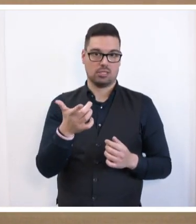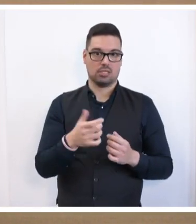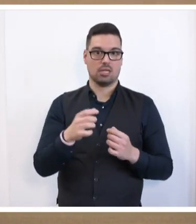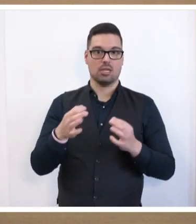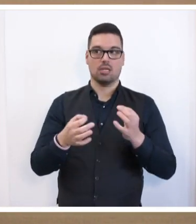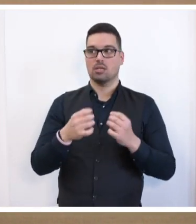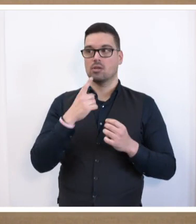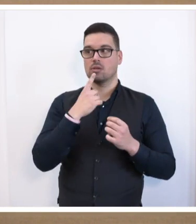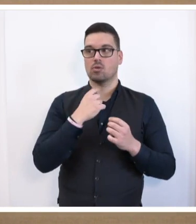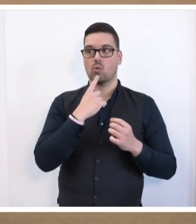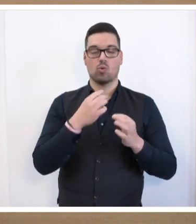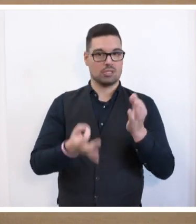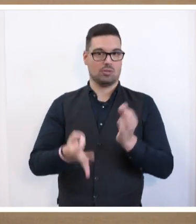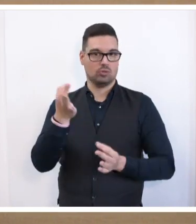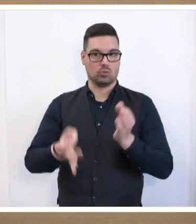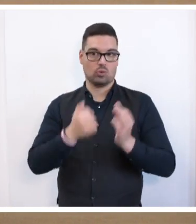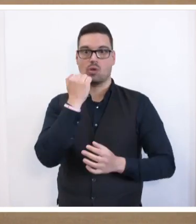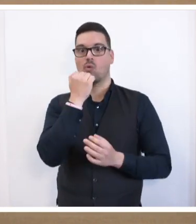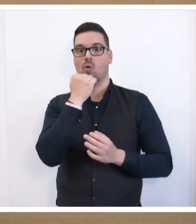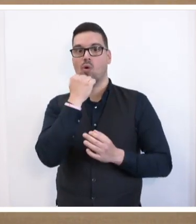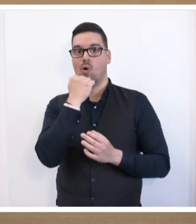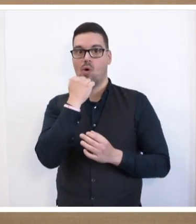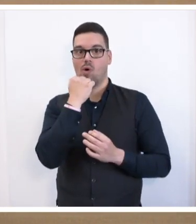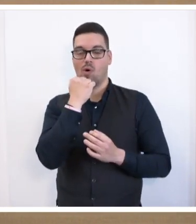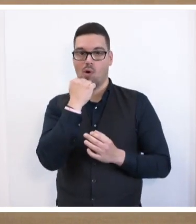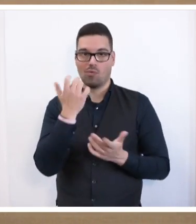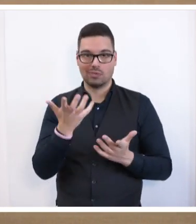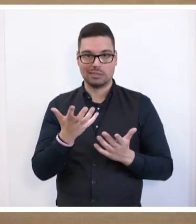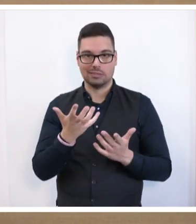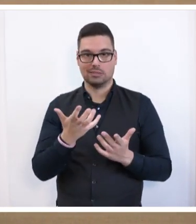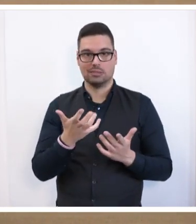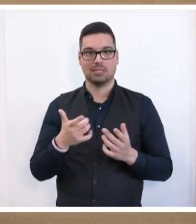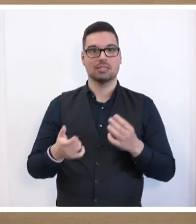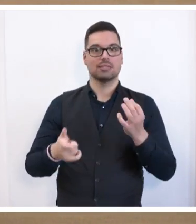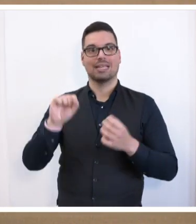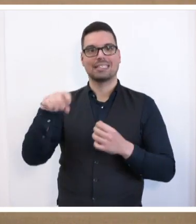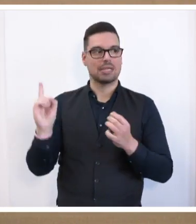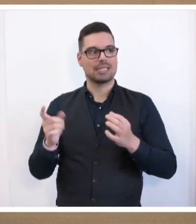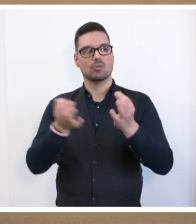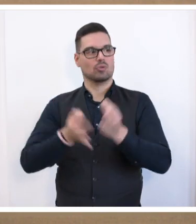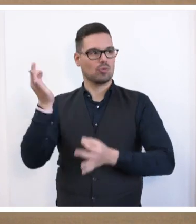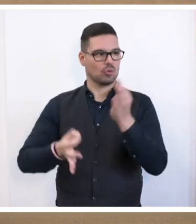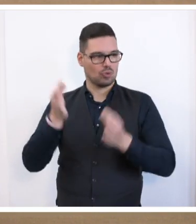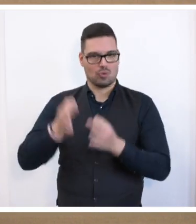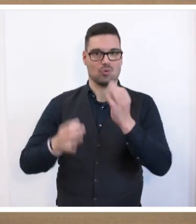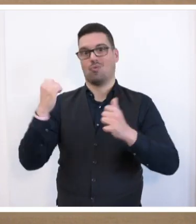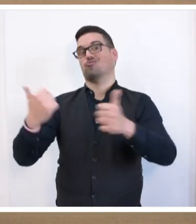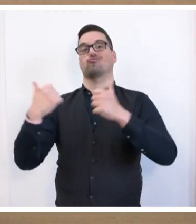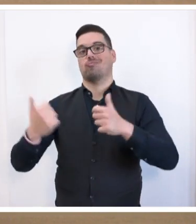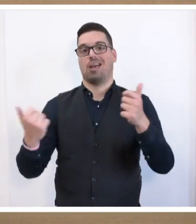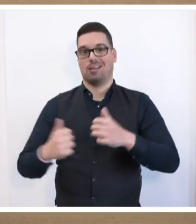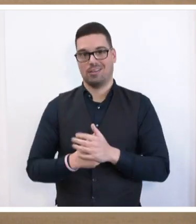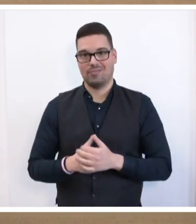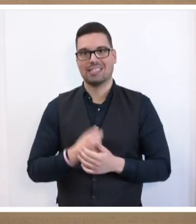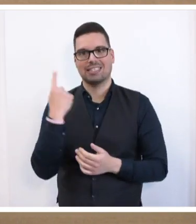grüne Einstellungen noch darauf hoffen, dass die an Lebenserfahrung arme Jugend SPD und Grüne noch für tolle Hechte, Hechtinnen halten, wenden